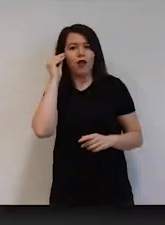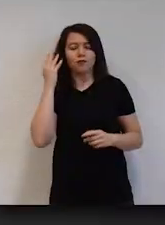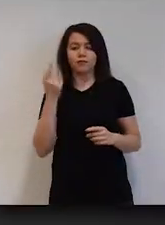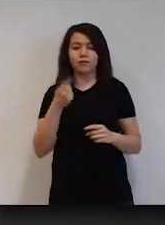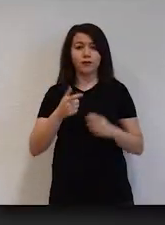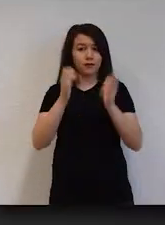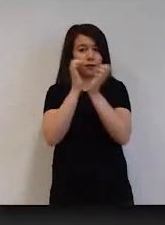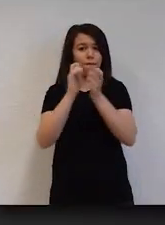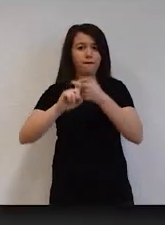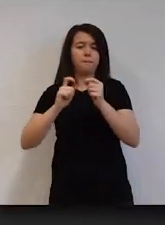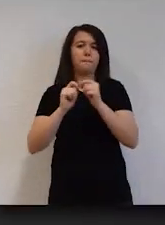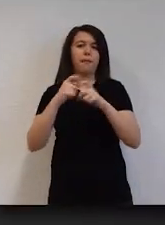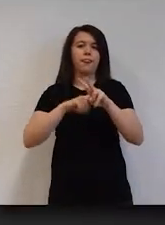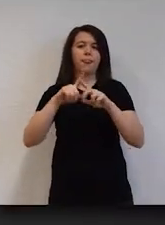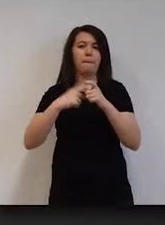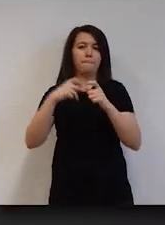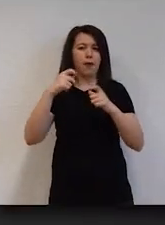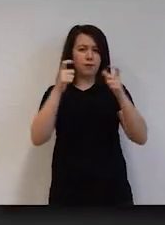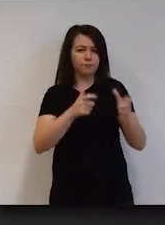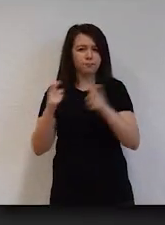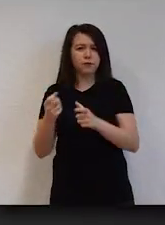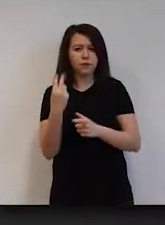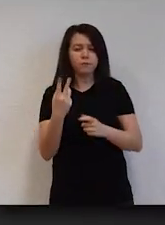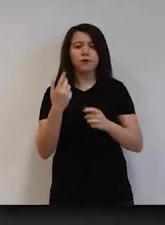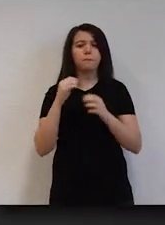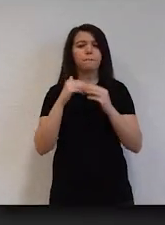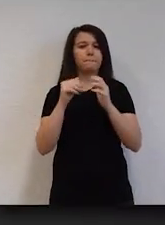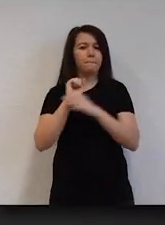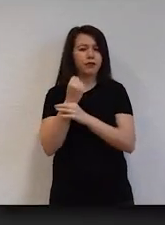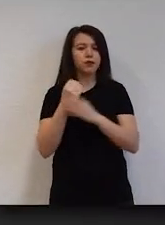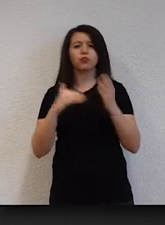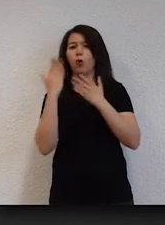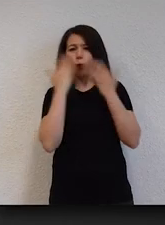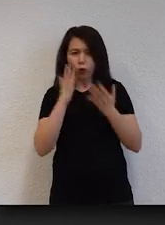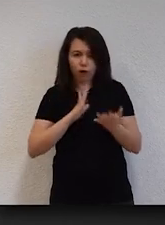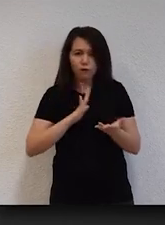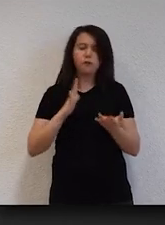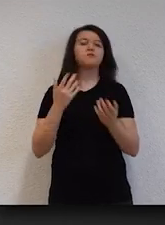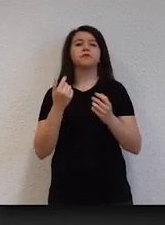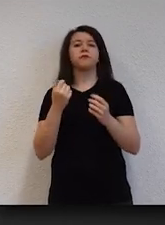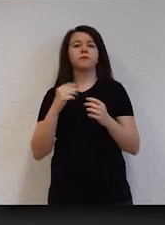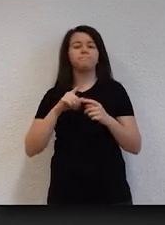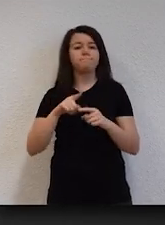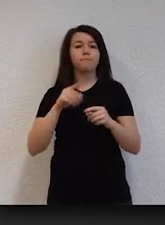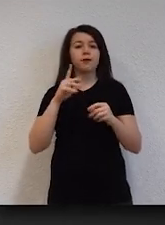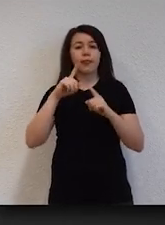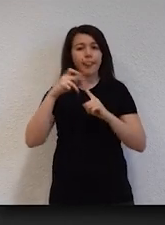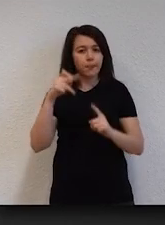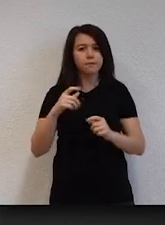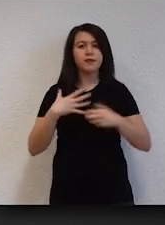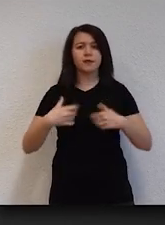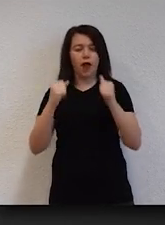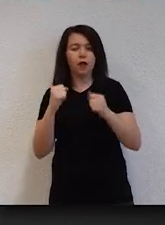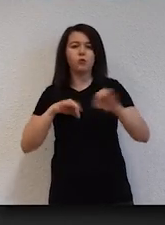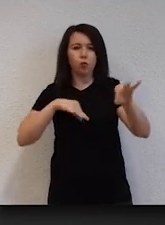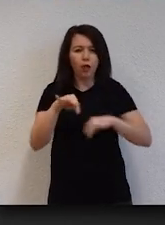Sıhiye ve Beytepe'deki iki ana yerleşkesi, nitelikli meslek yüksekokulları ve teknokentiyle sizlere tıp